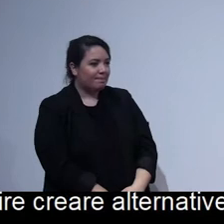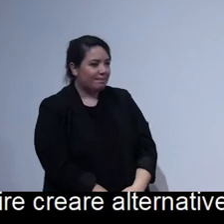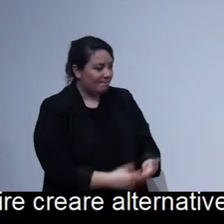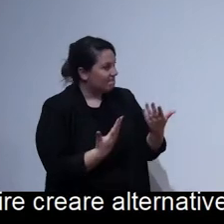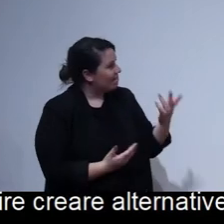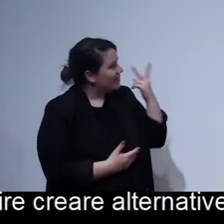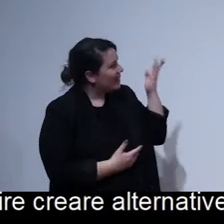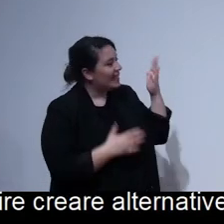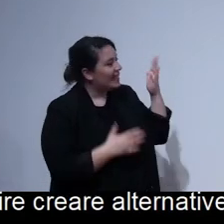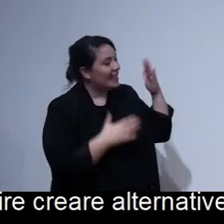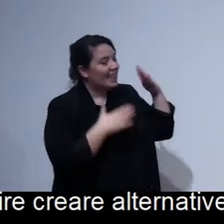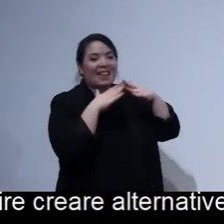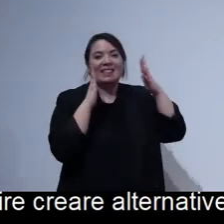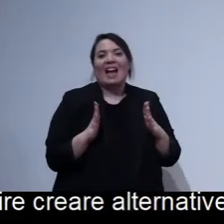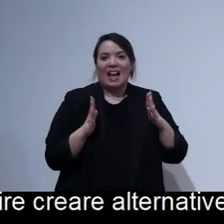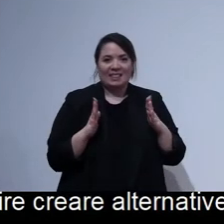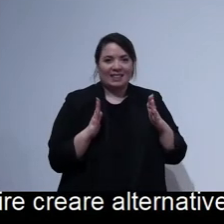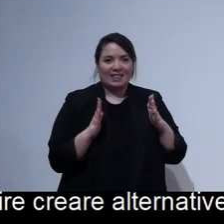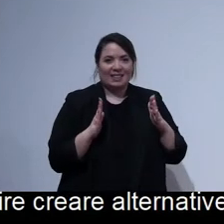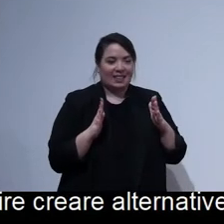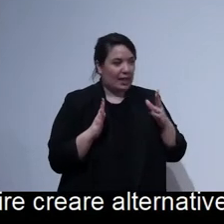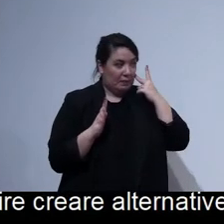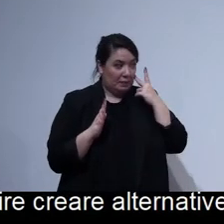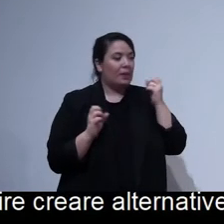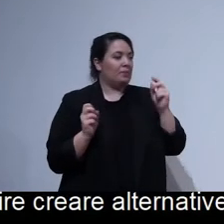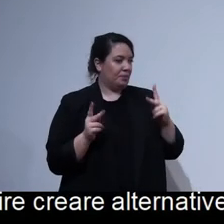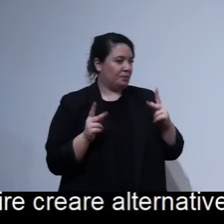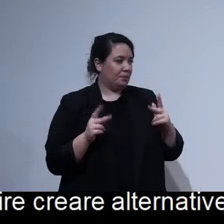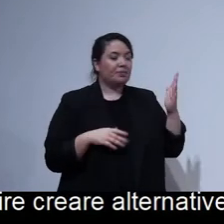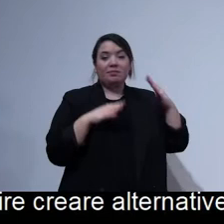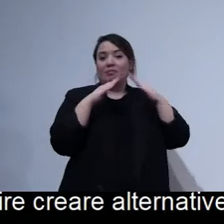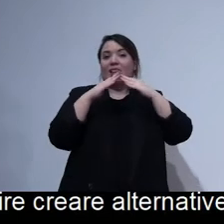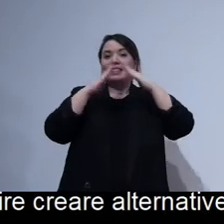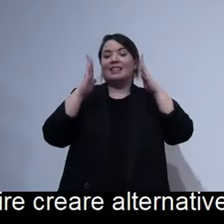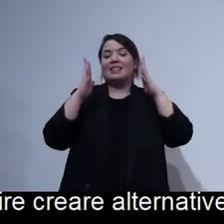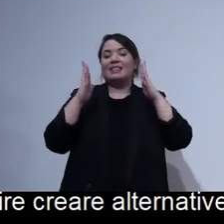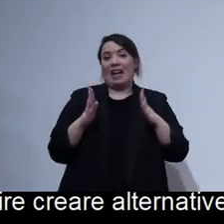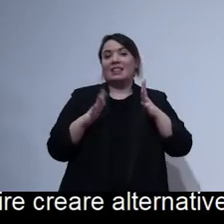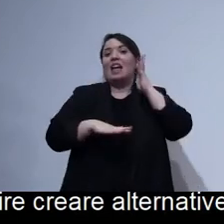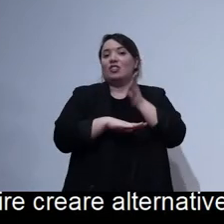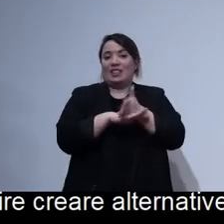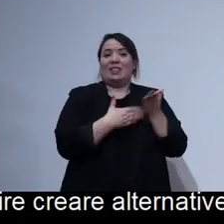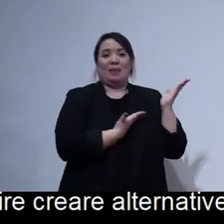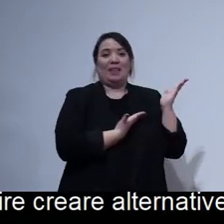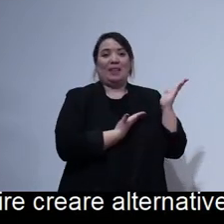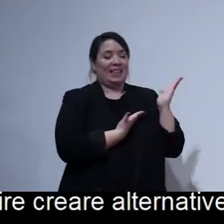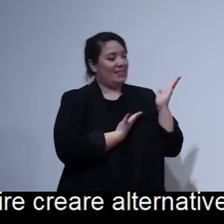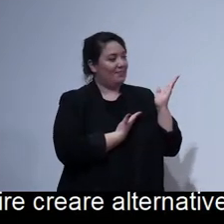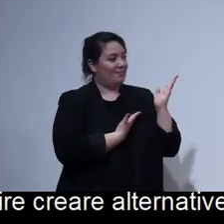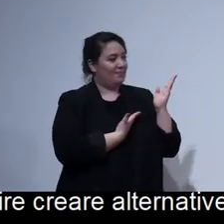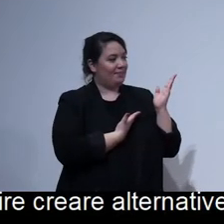accessibili, quindi